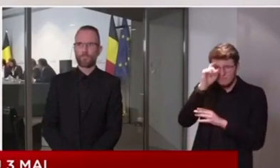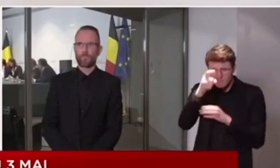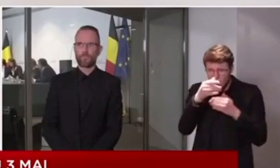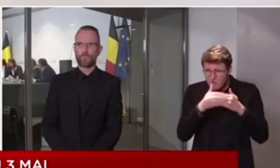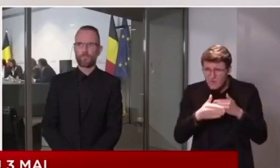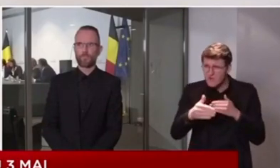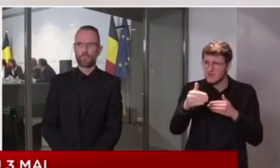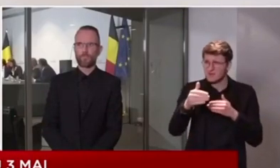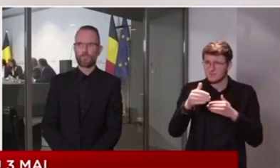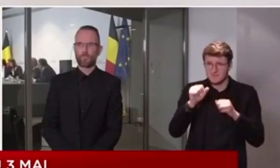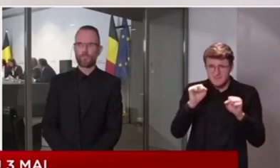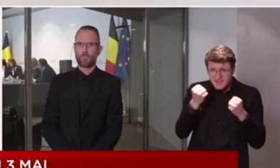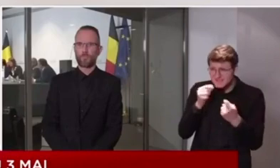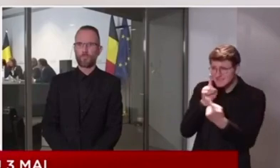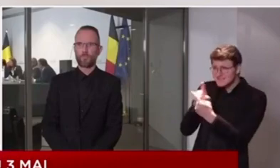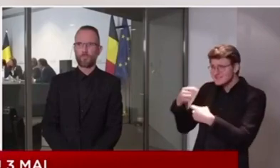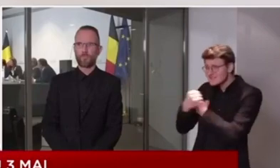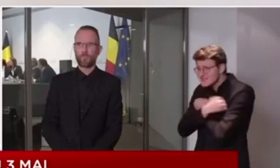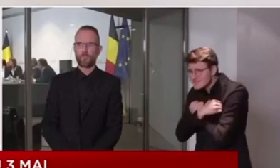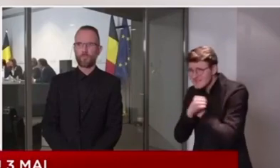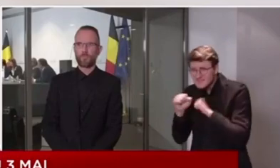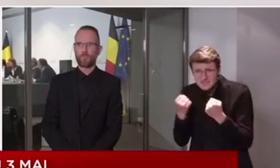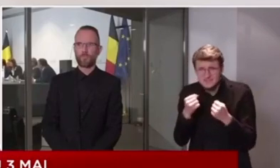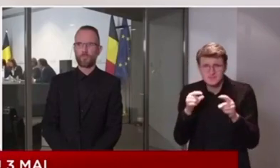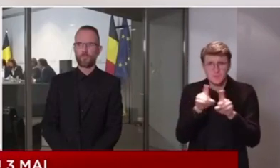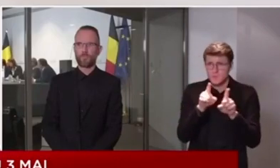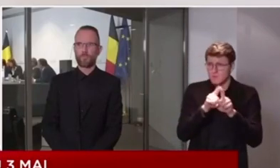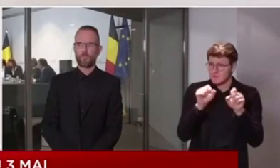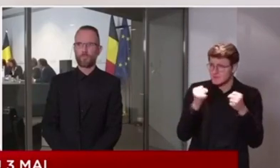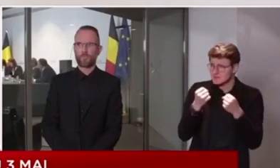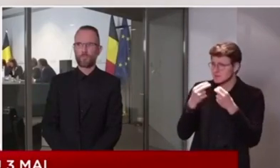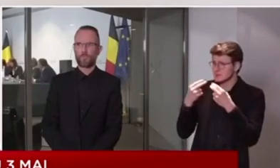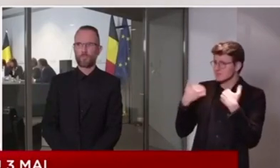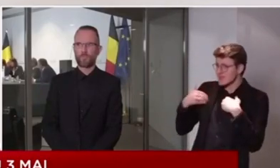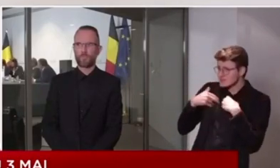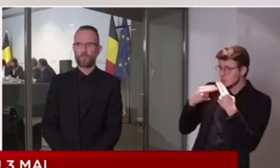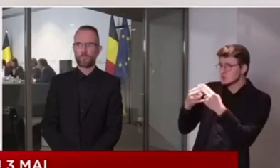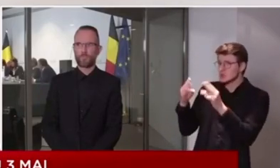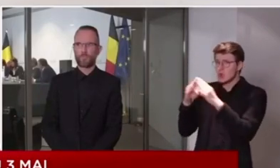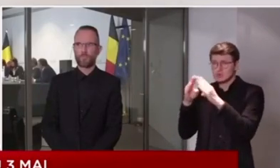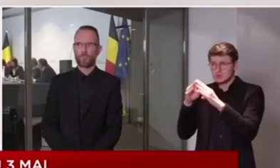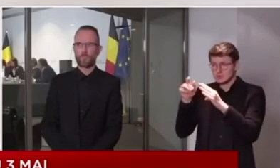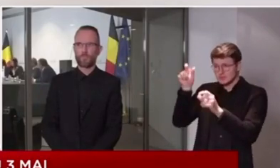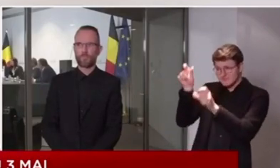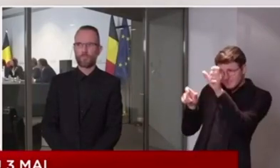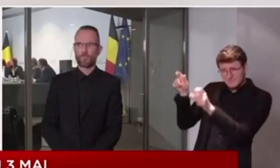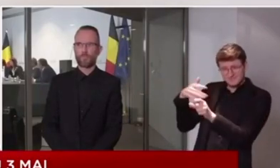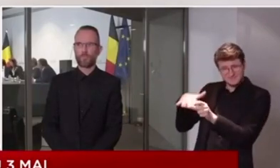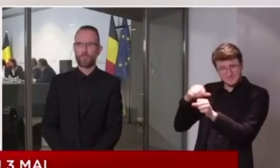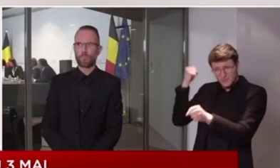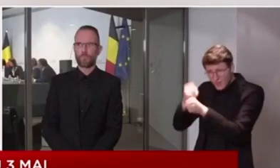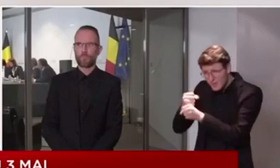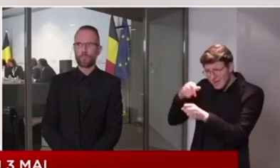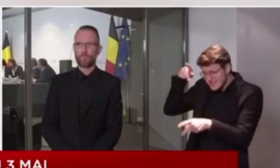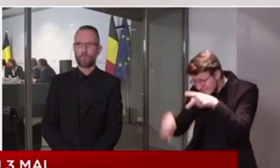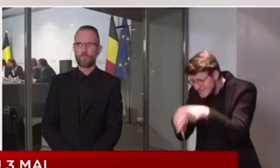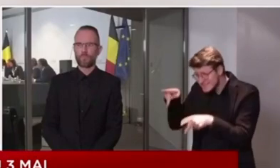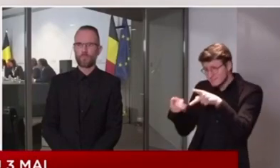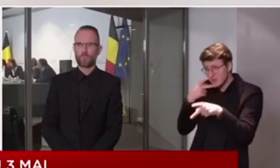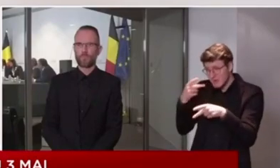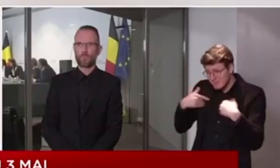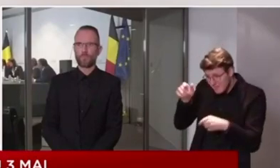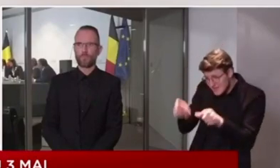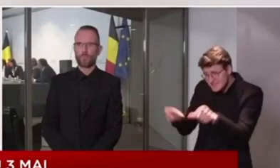soignant, le personnel soignant qui jour après jour lutte pour sauver des vies. Ces personnes, en première ligne,